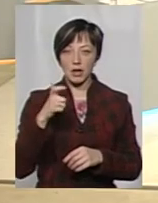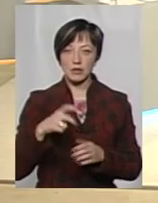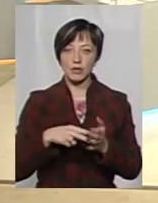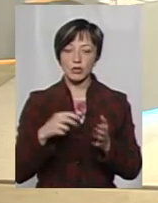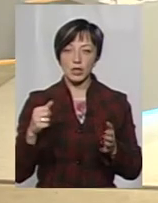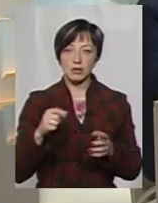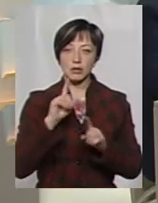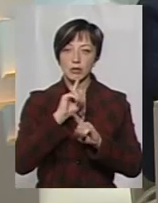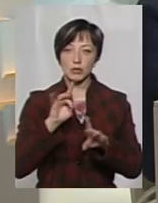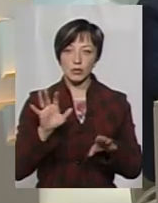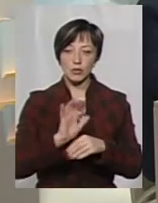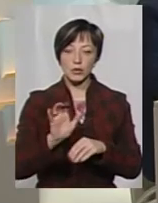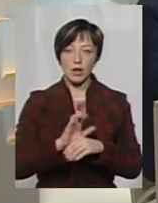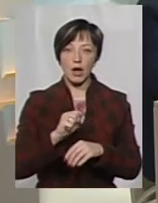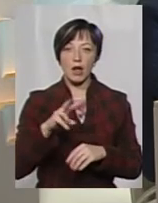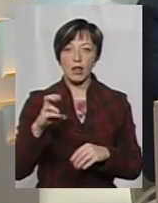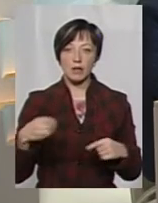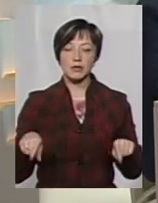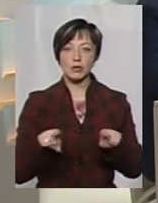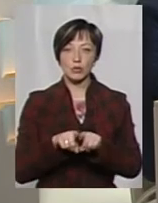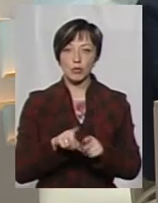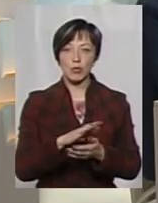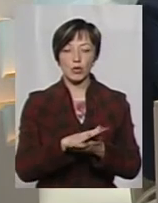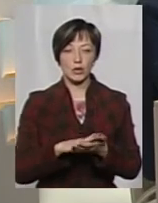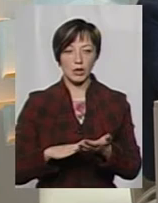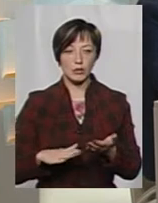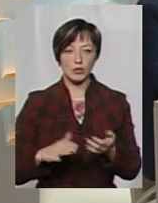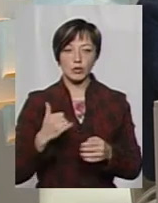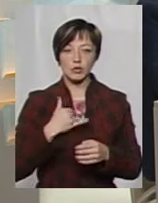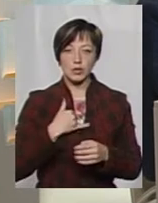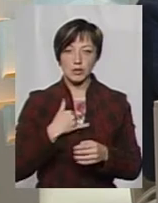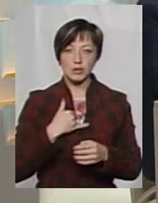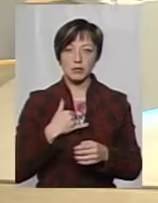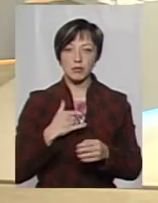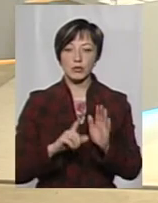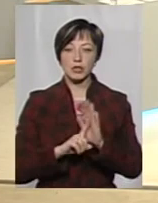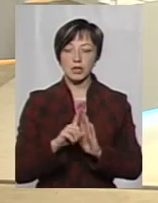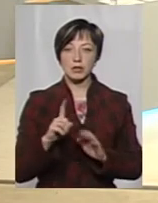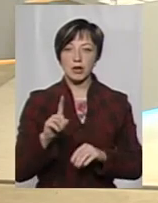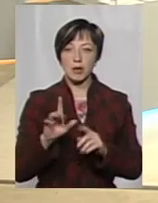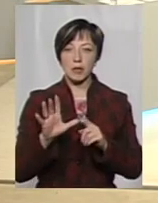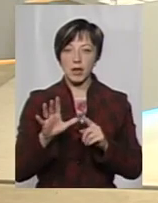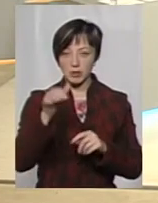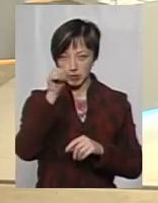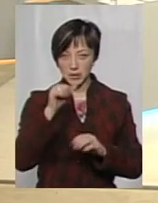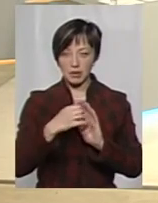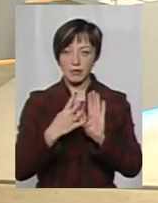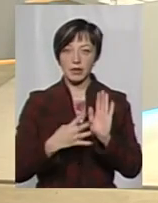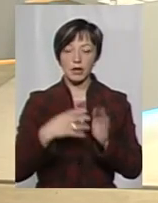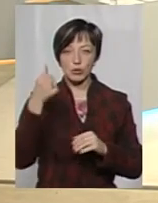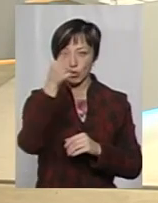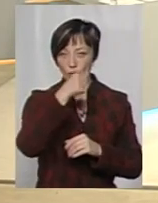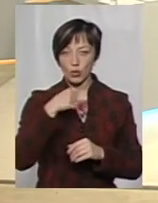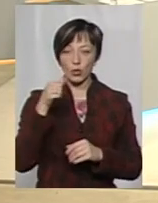відключати від газопостачання не будуть, але все одно в подальшому в нас прийде 5 місяць 2019 року,